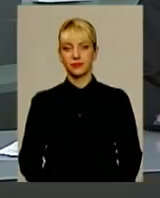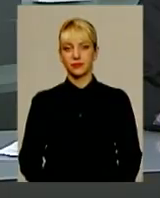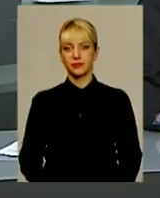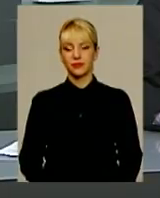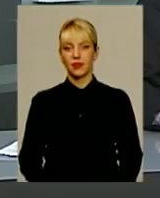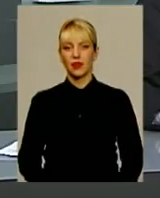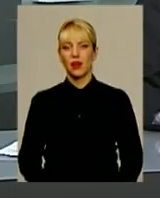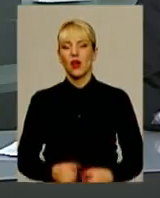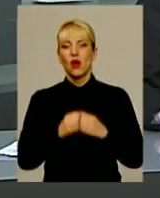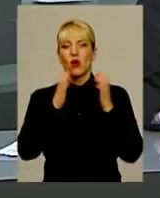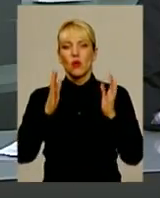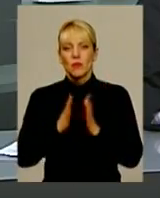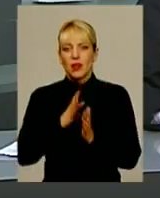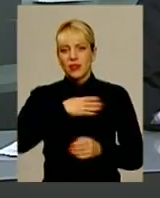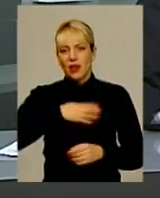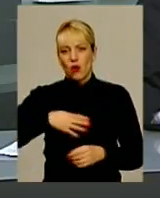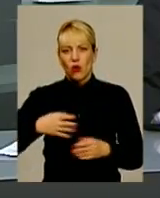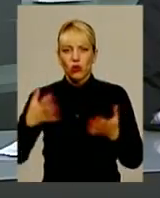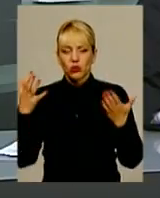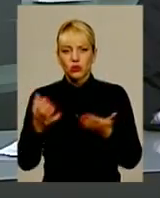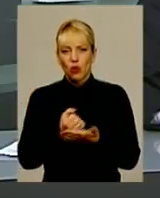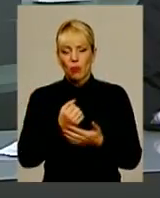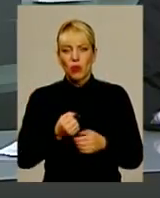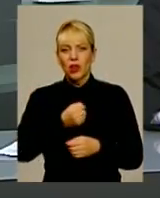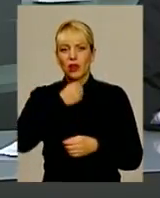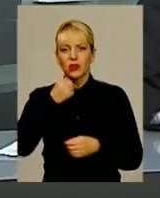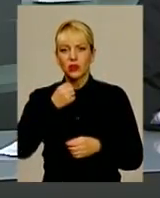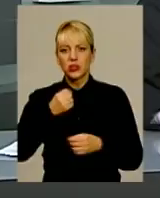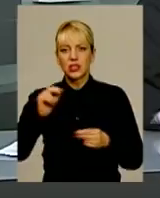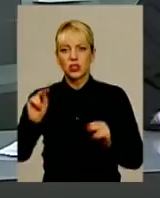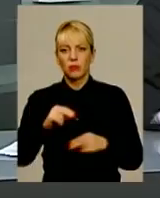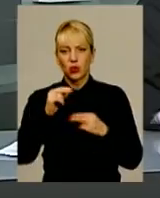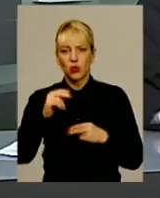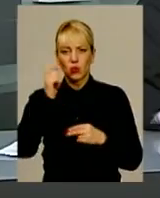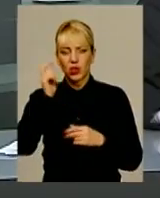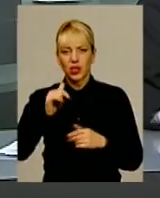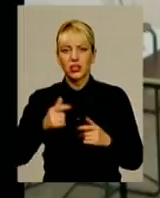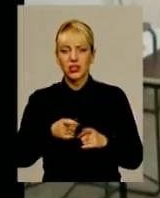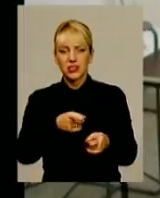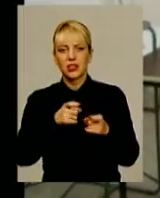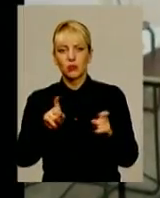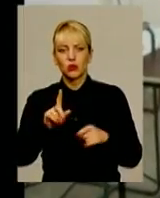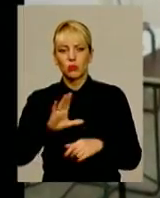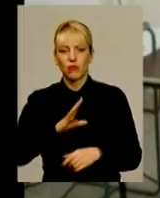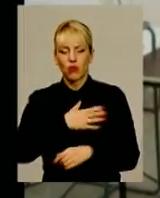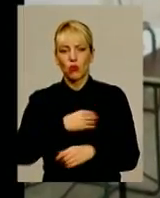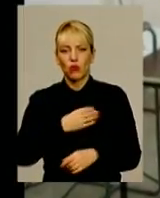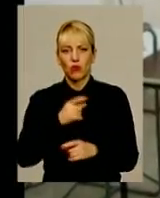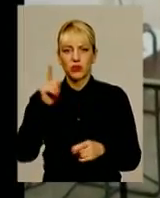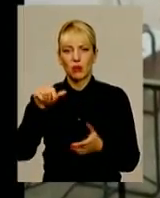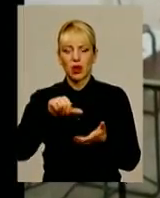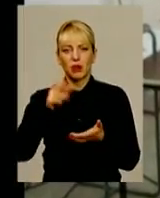Комплект нагород здобула збірна області на дорослому чемпіонаті України з кольової стрільби, що відбувся в Львові. Там Хмельницьчину